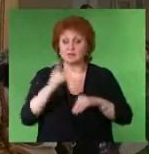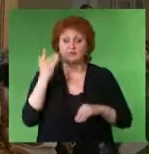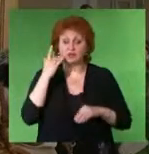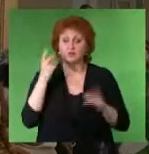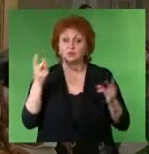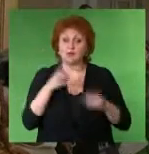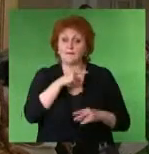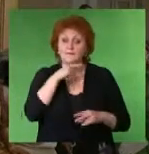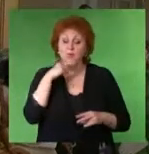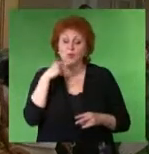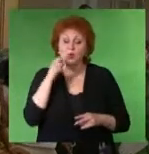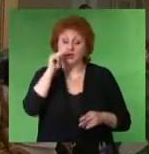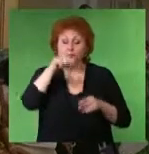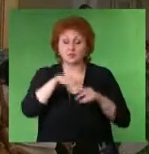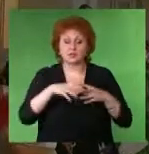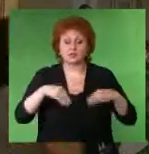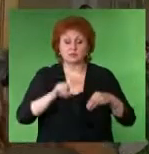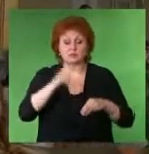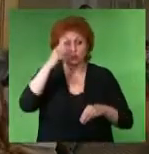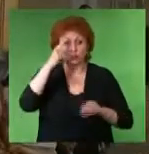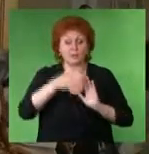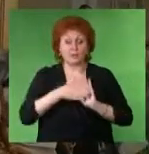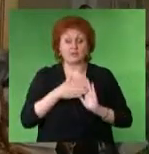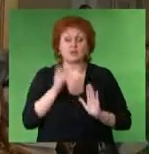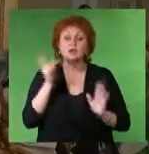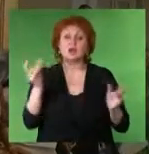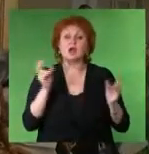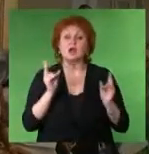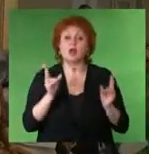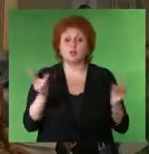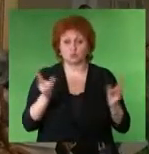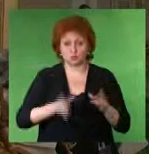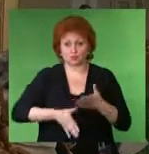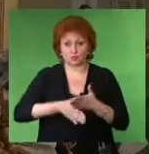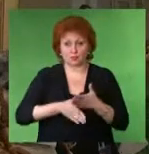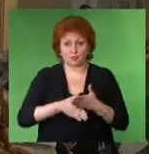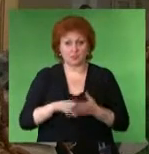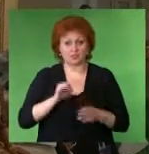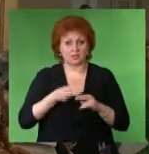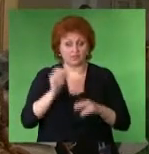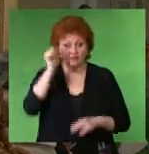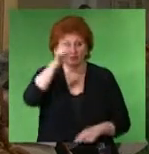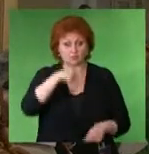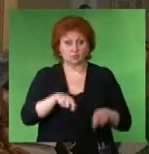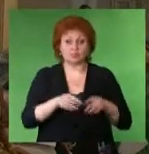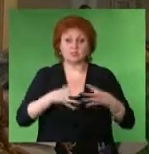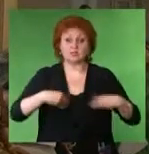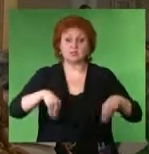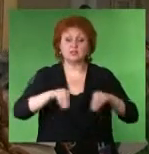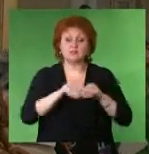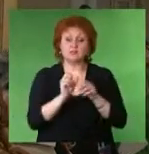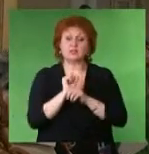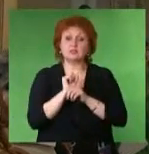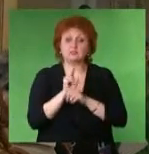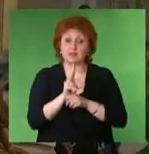нуждаются, много семей объезжаем, чтобы понять, кто из них наиболее нуждается в помощи И вот в этом году таких